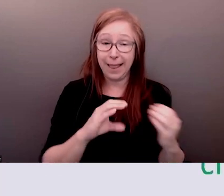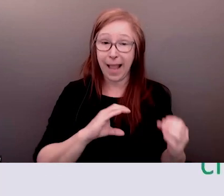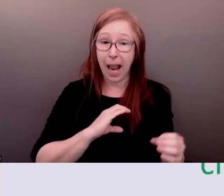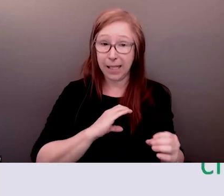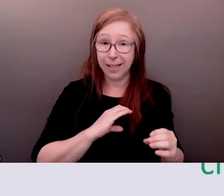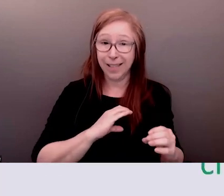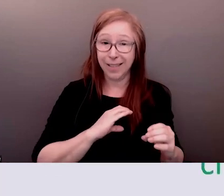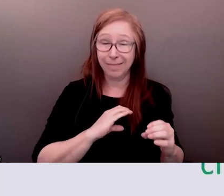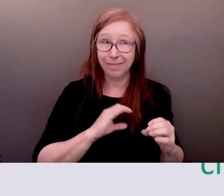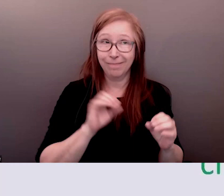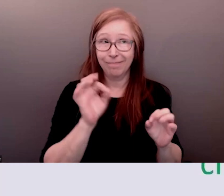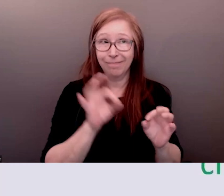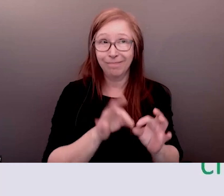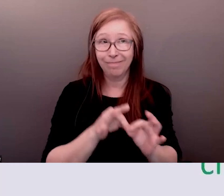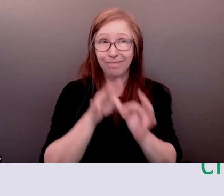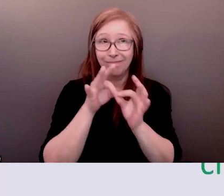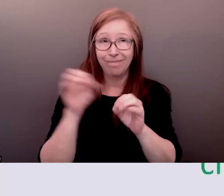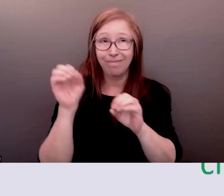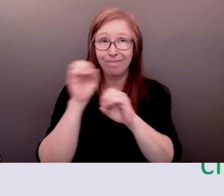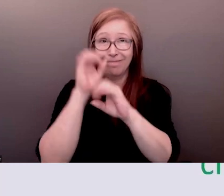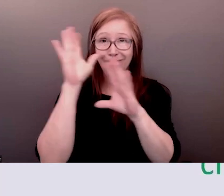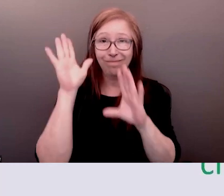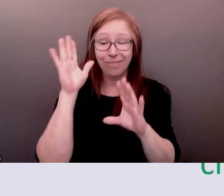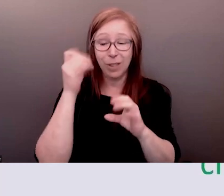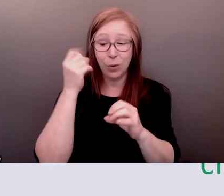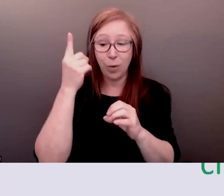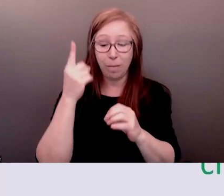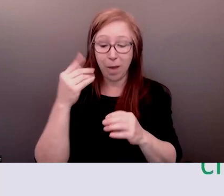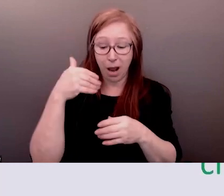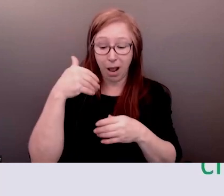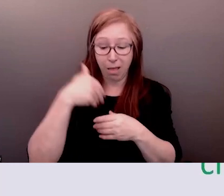ici de cette mise en situation oui tout à fait